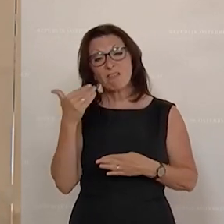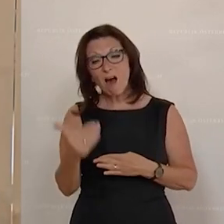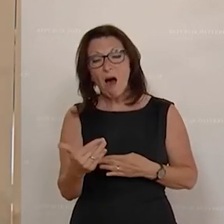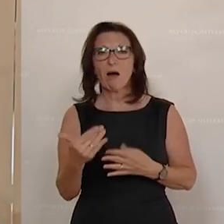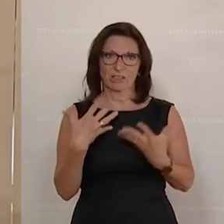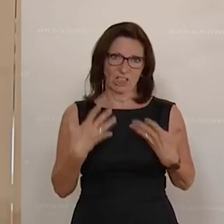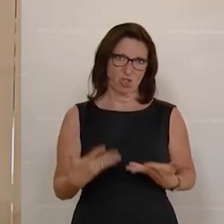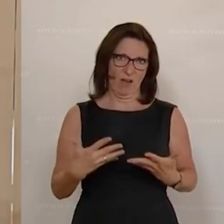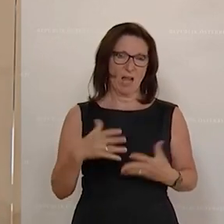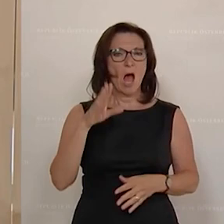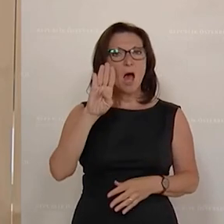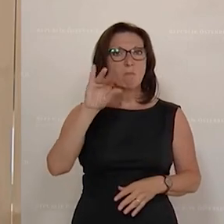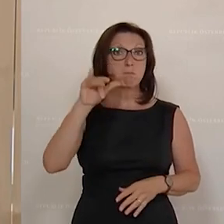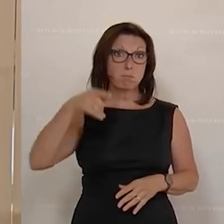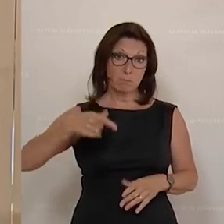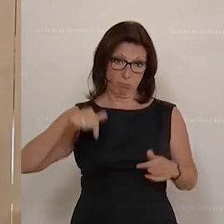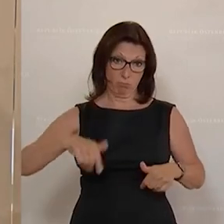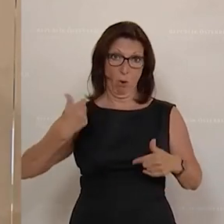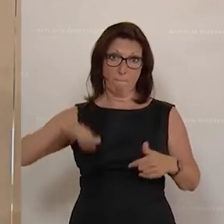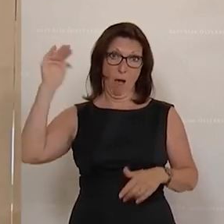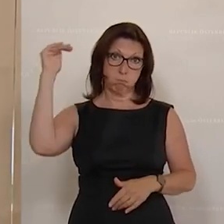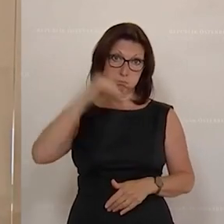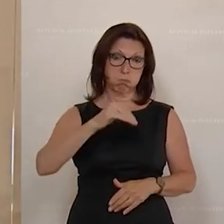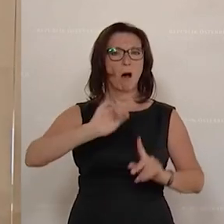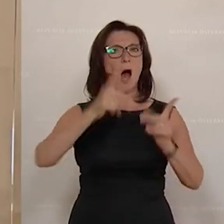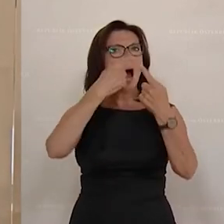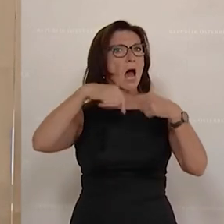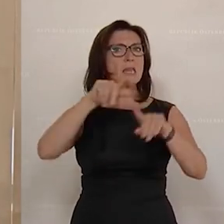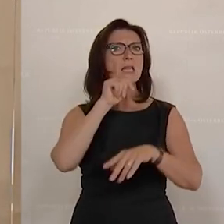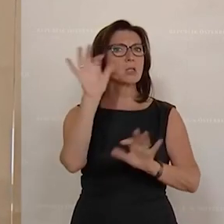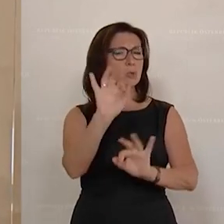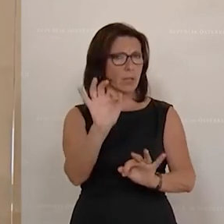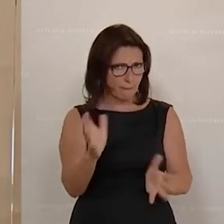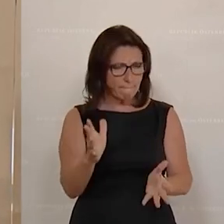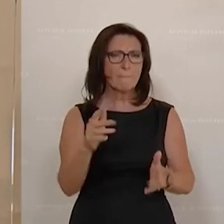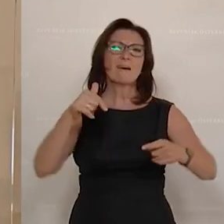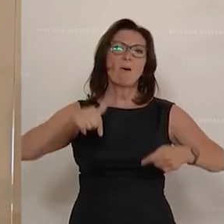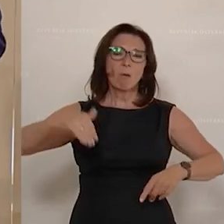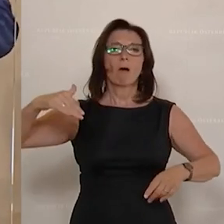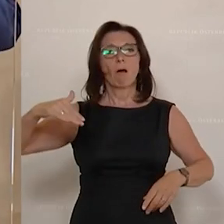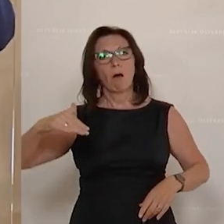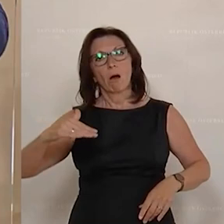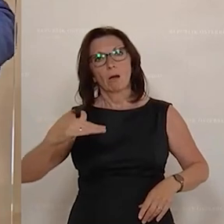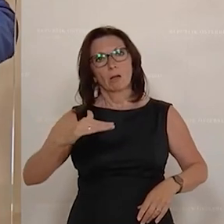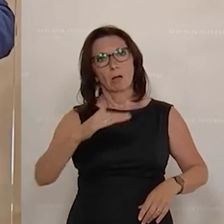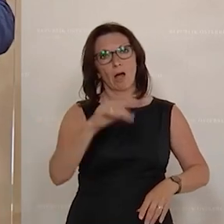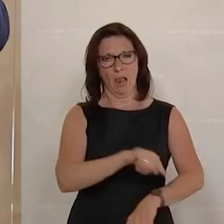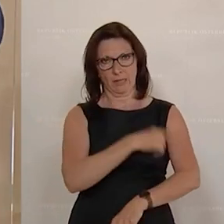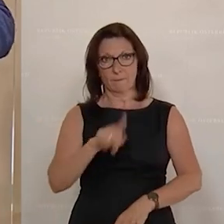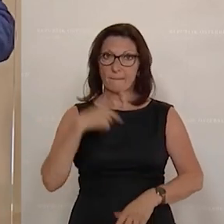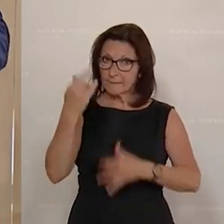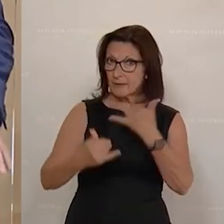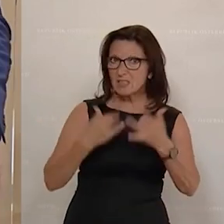Das Bruttoinlandsprodukt ist bei uns stärker eingebrochen als in anderen Ländern. Und es erholt sich langsamer. Also während nächstes Jahr